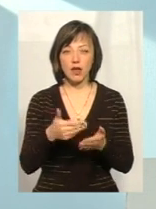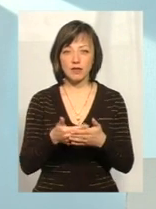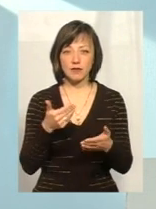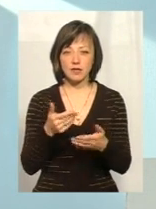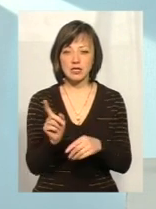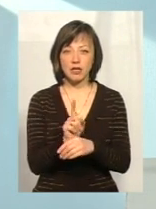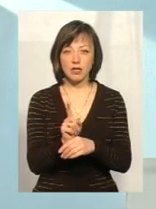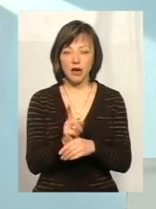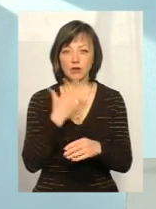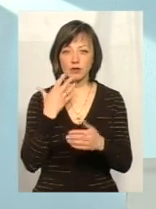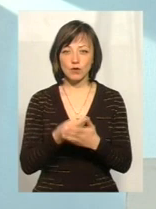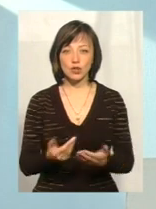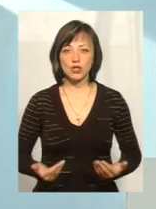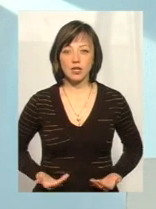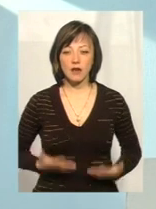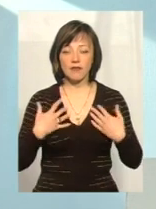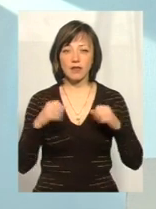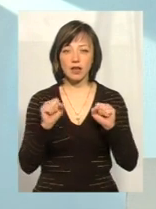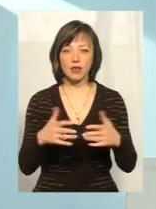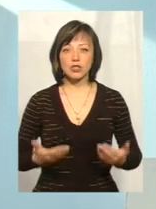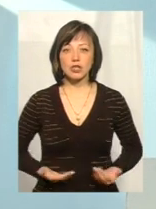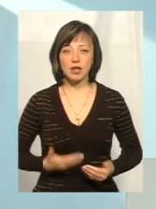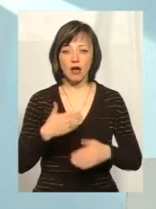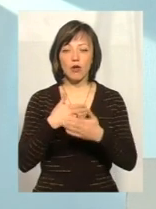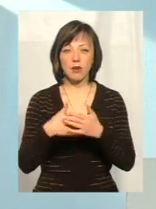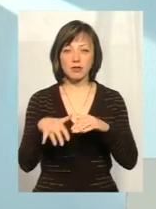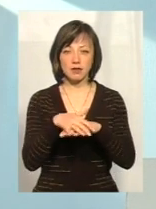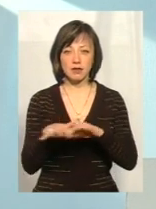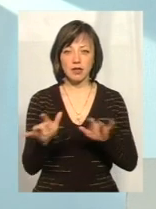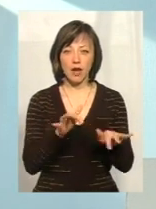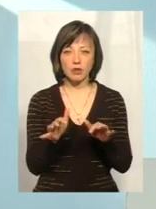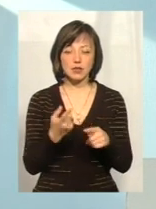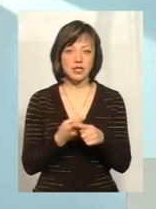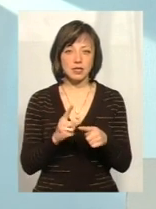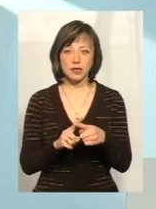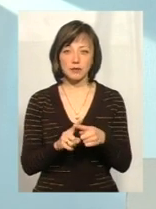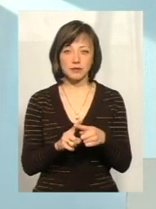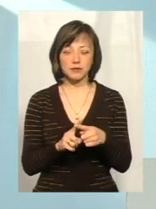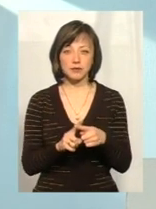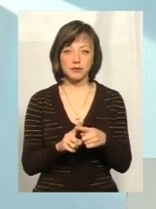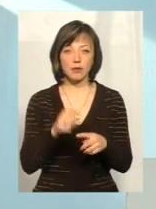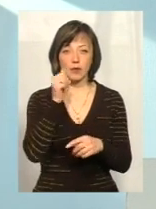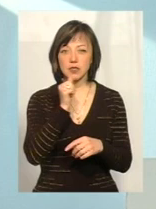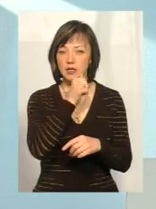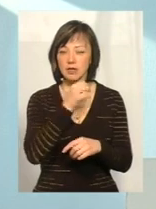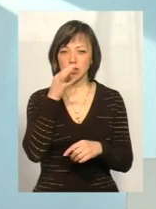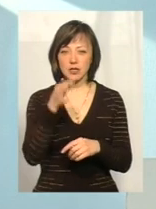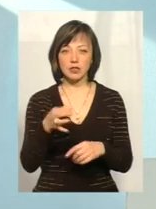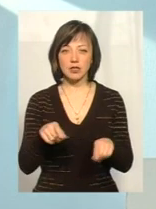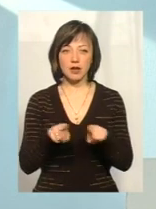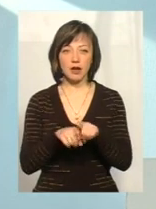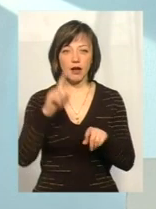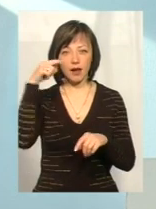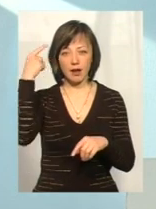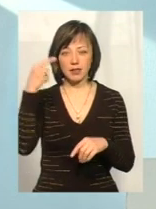стандартного свого життя і віддає своє життя саме громадській діяльності, ну, це, по секрету скажу, трішки така крейзі